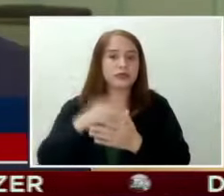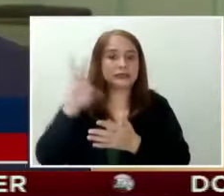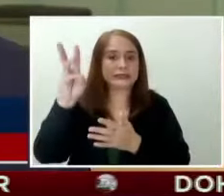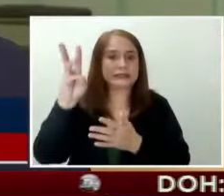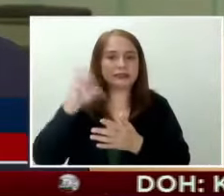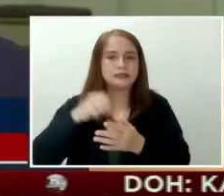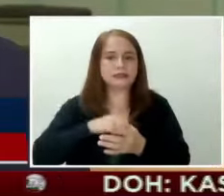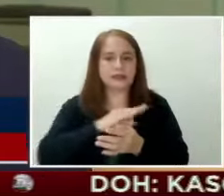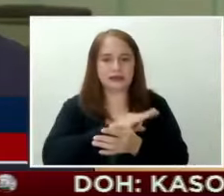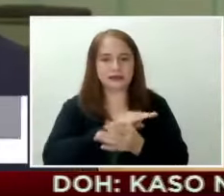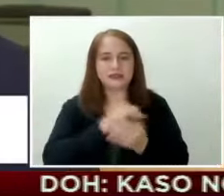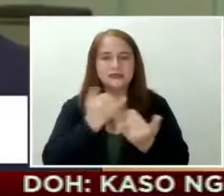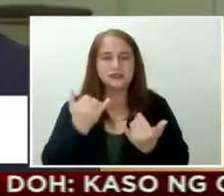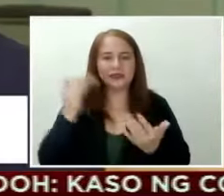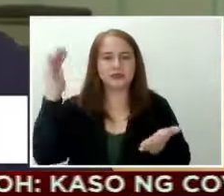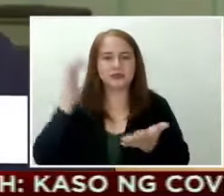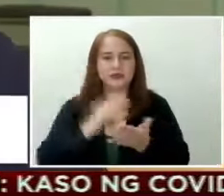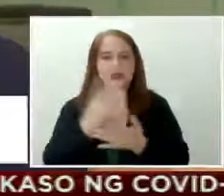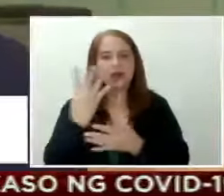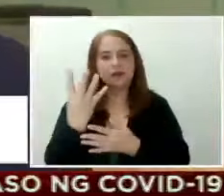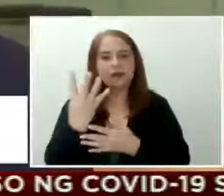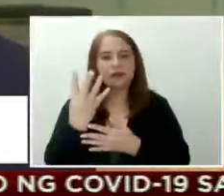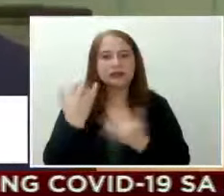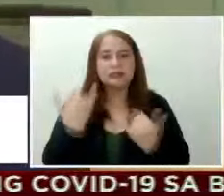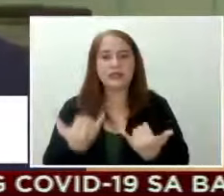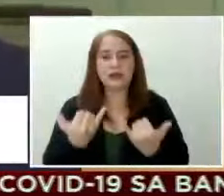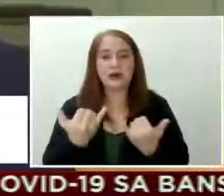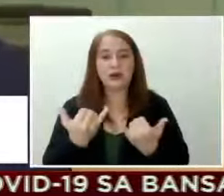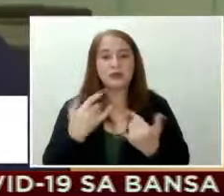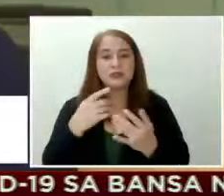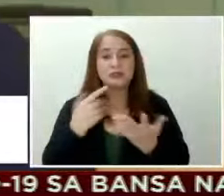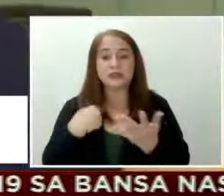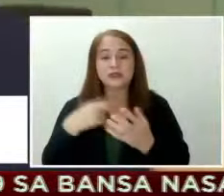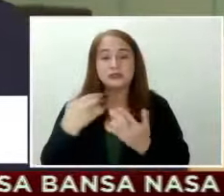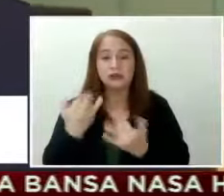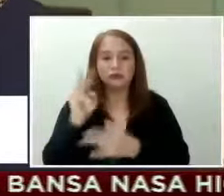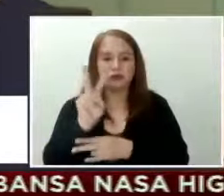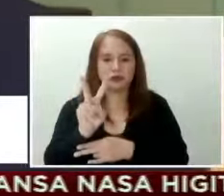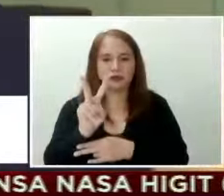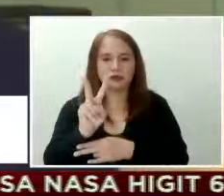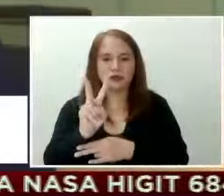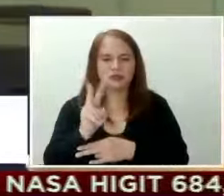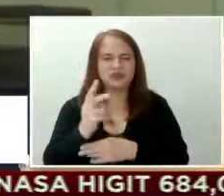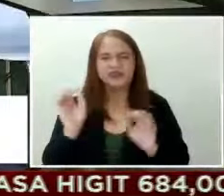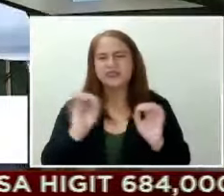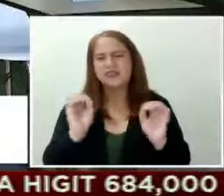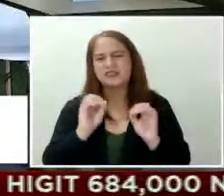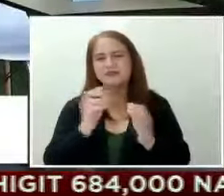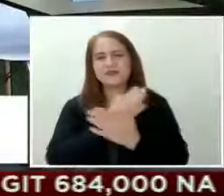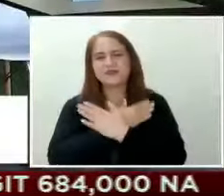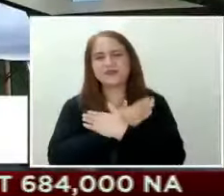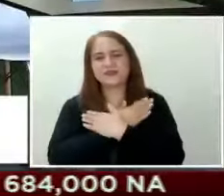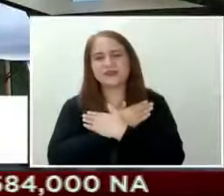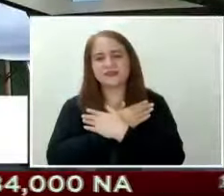Tapos nung nagbawas, naging apat. Tapos ngayon po yung naka-duty, dalawa na lang. Wala mo na, pahinga mo na sila.